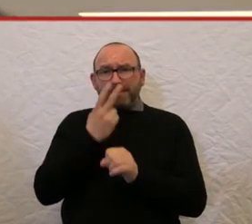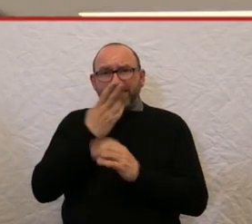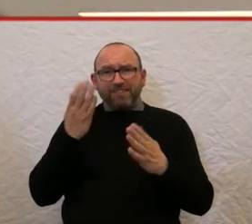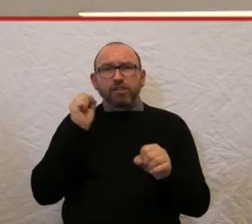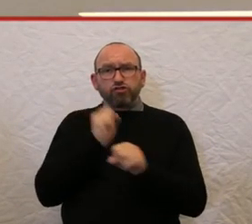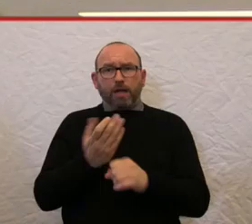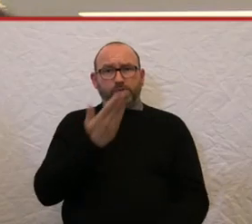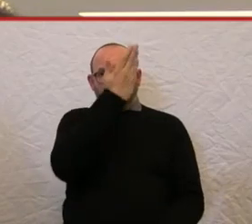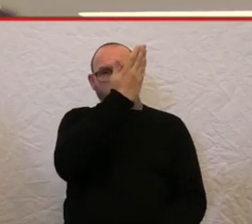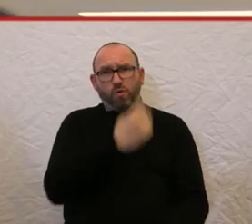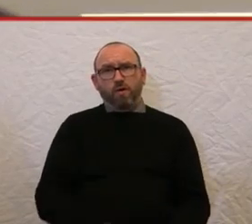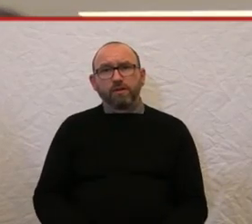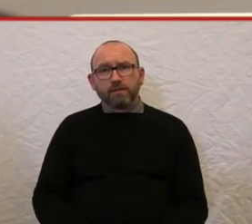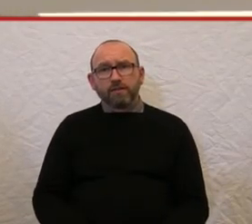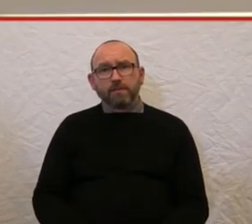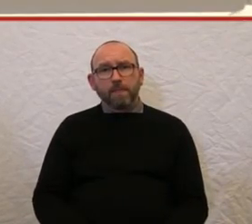Ja, das ist